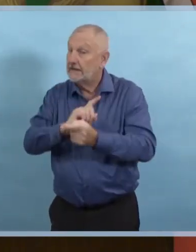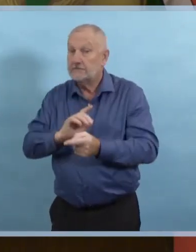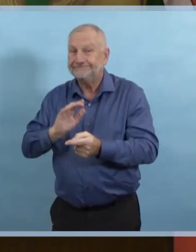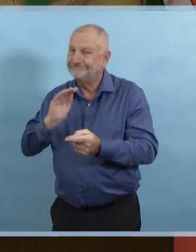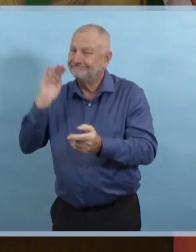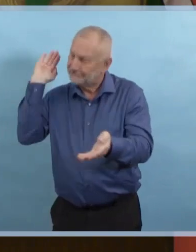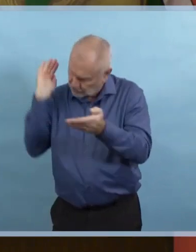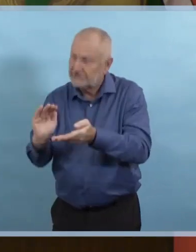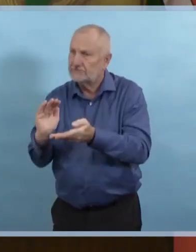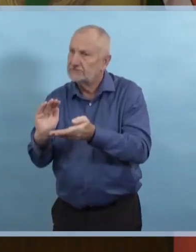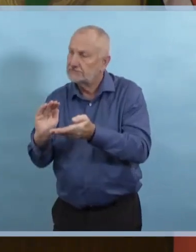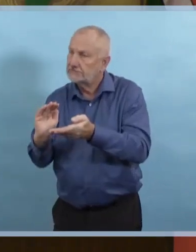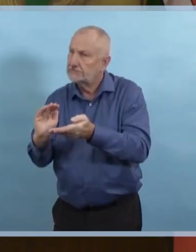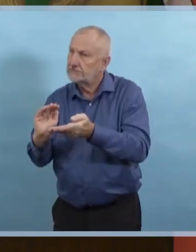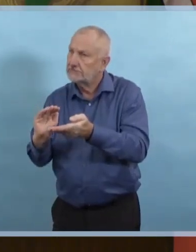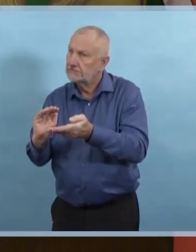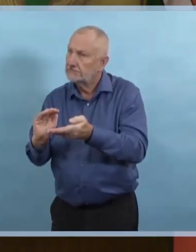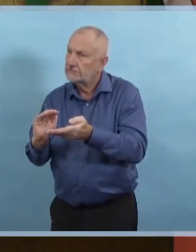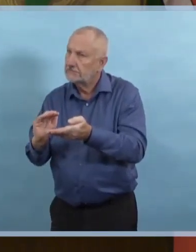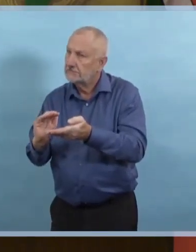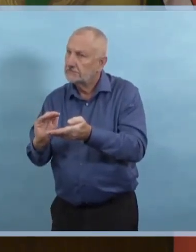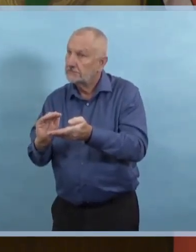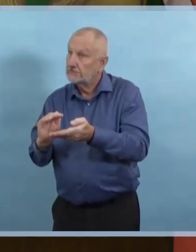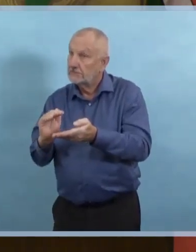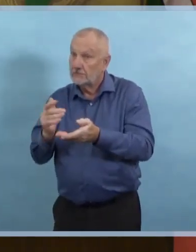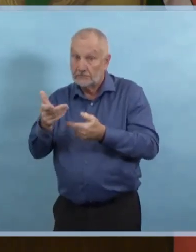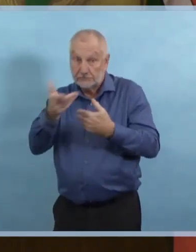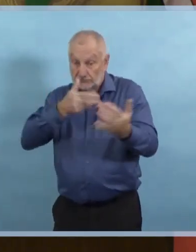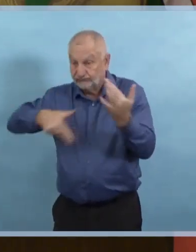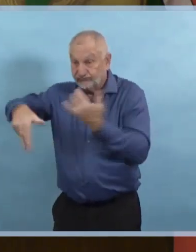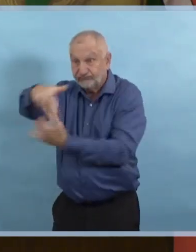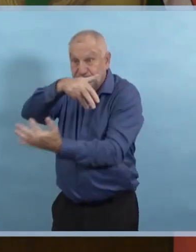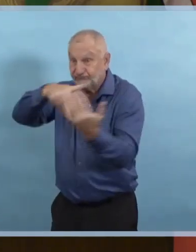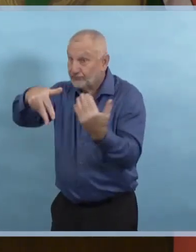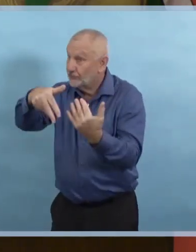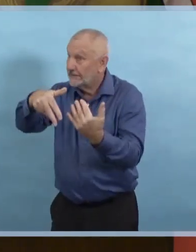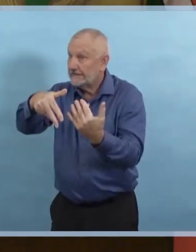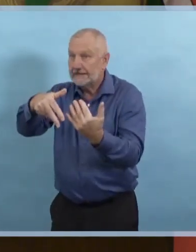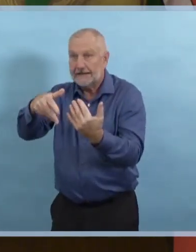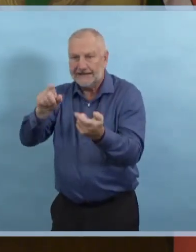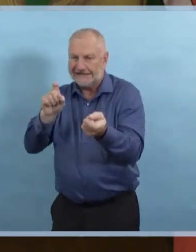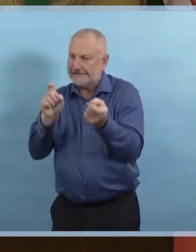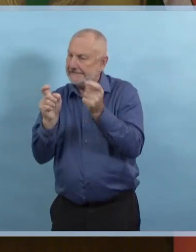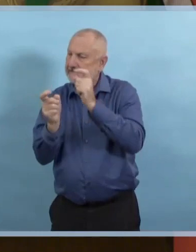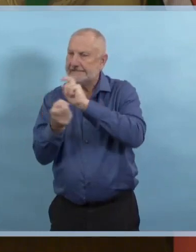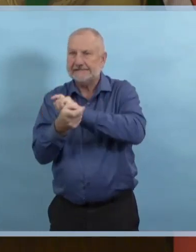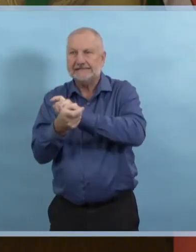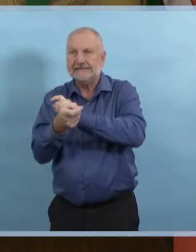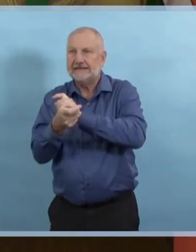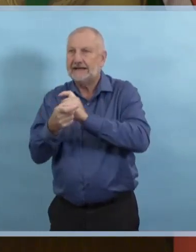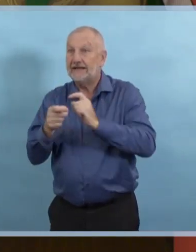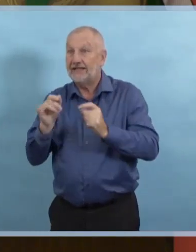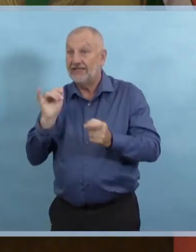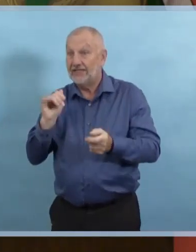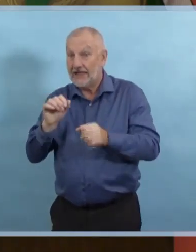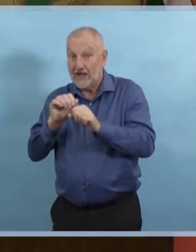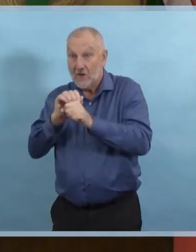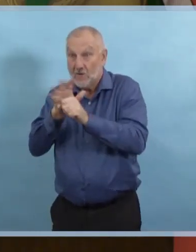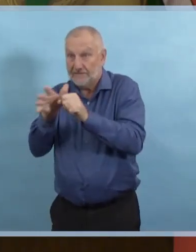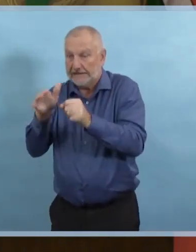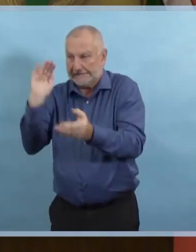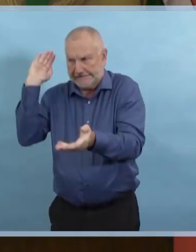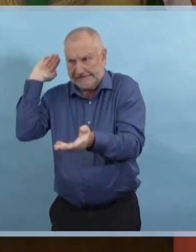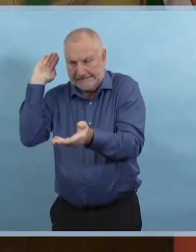Nous devons garder le nombre de cas faibles, ce qui nous donne la capacité d'avoir des gens qui vont au travail, vont à l'école, qui